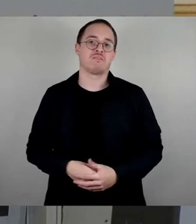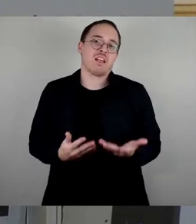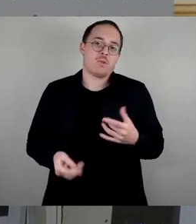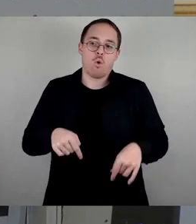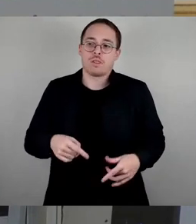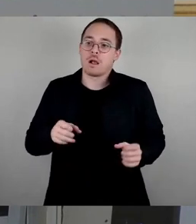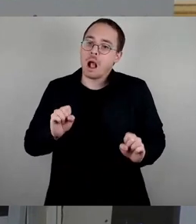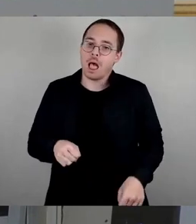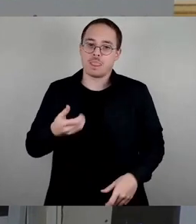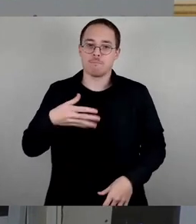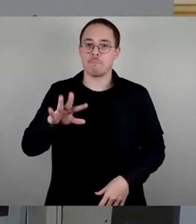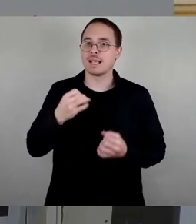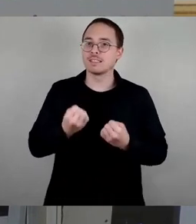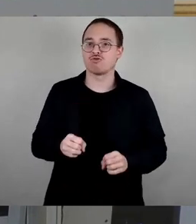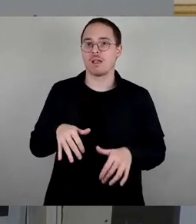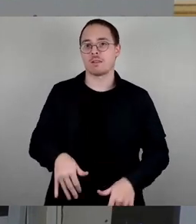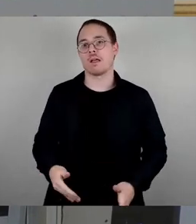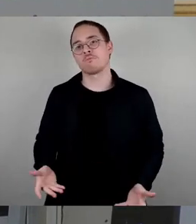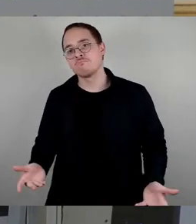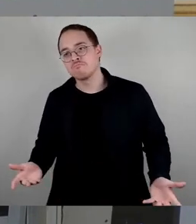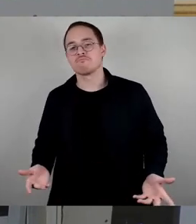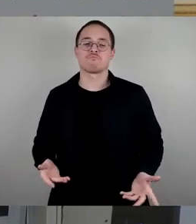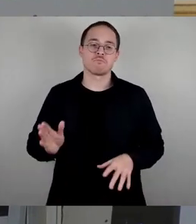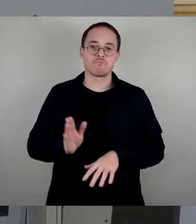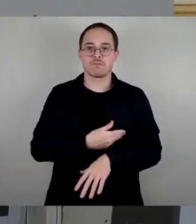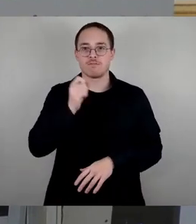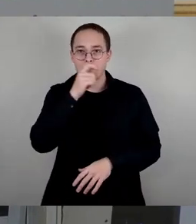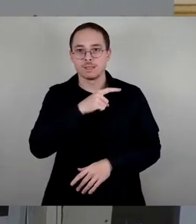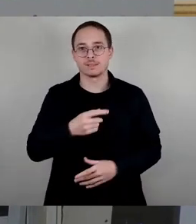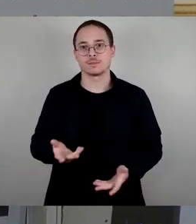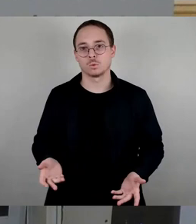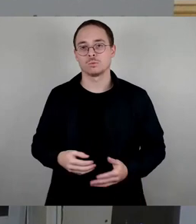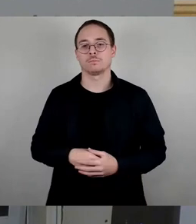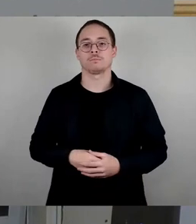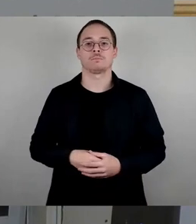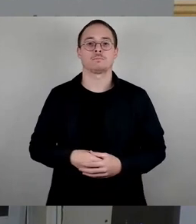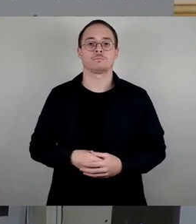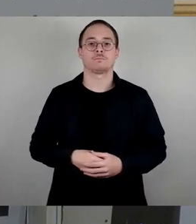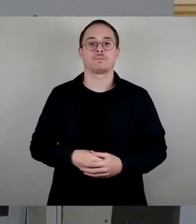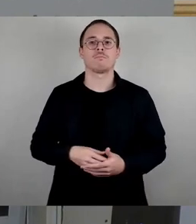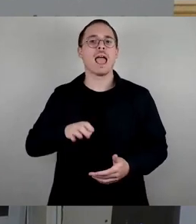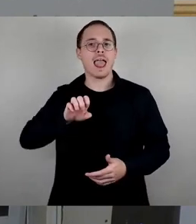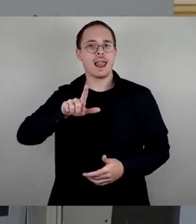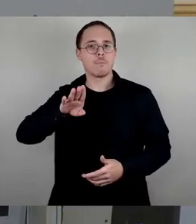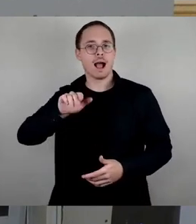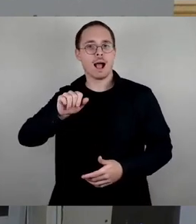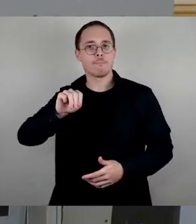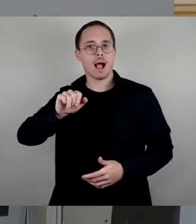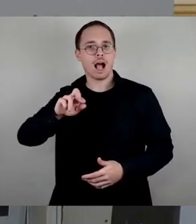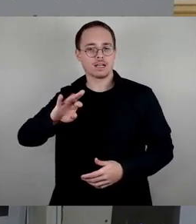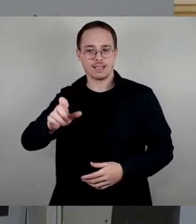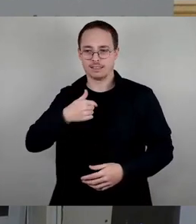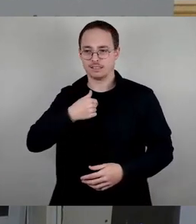jetzt ist meine Redezeit fast zu Ende. Drei Sekunden erbitte ich noch. Zum Elbermahre werde ich nichts sagen. Das ist nicht der Sache